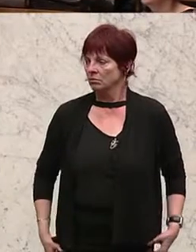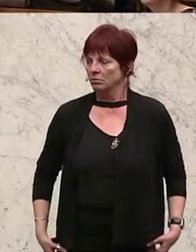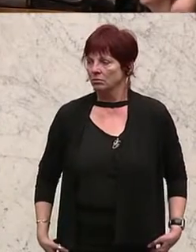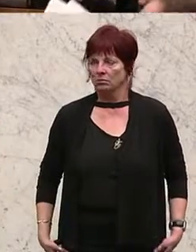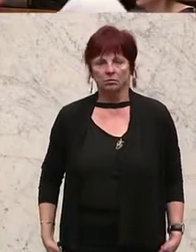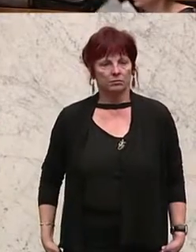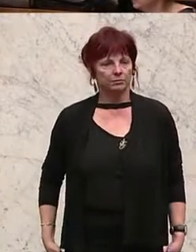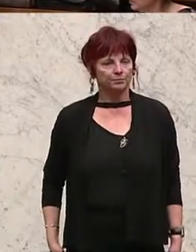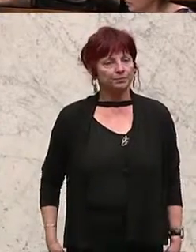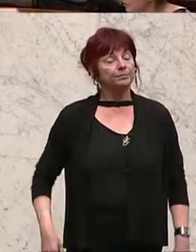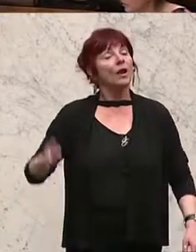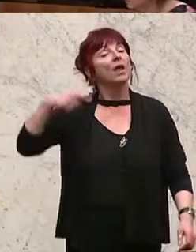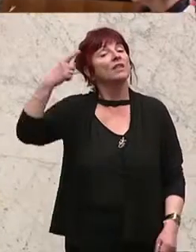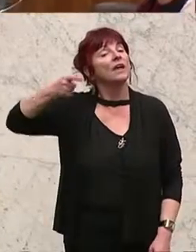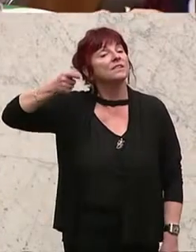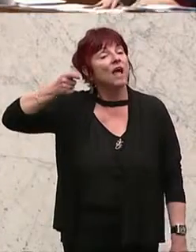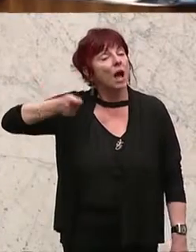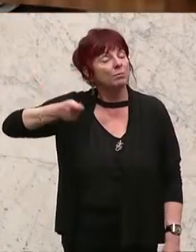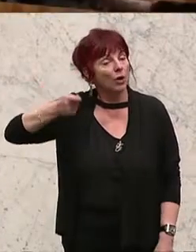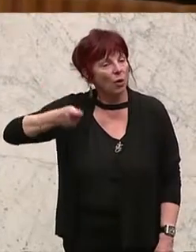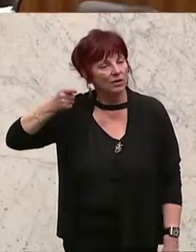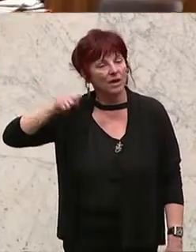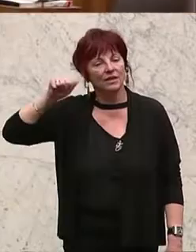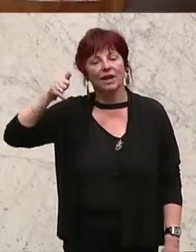Als nächster Herr Abgeordneter Harald Kjernach, bitte.